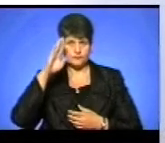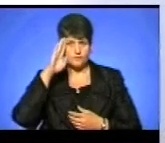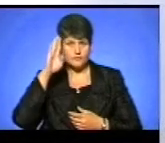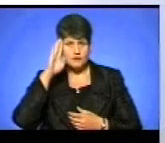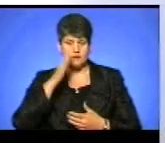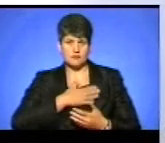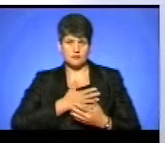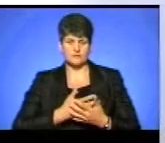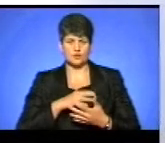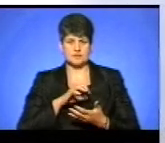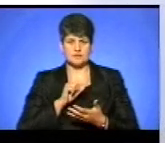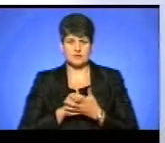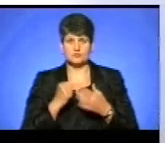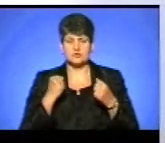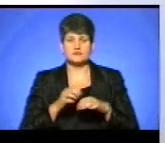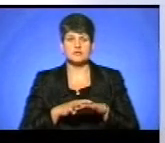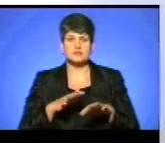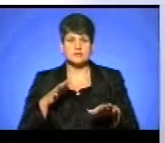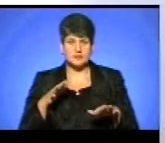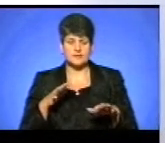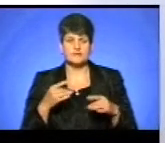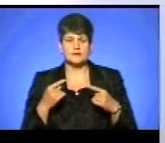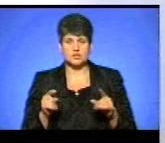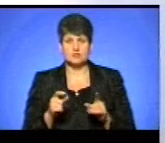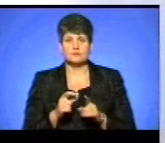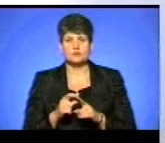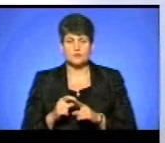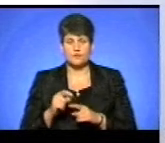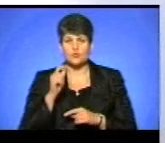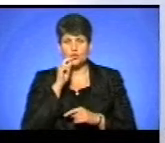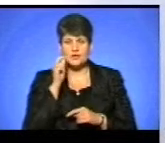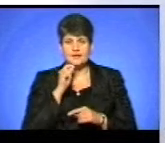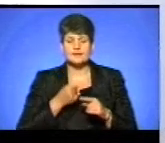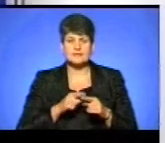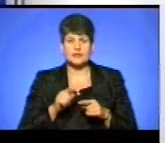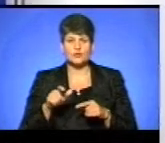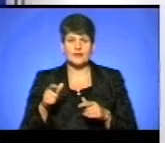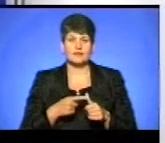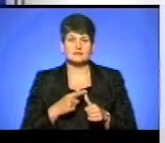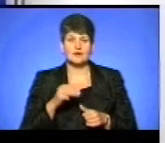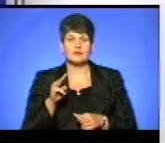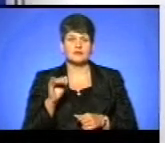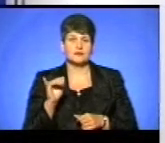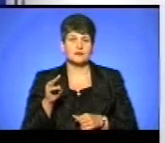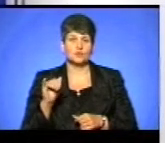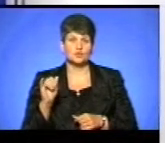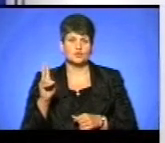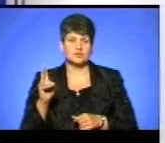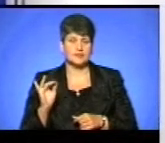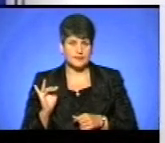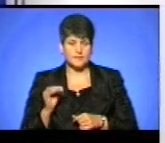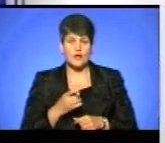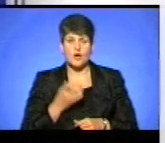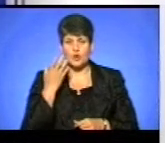займаються в спортзалах. Іншими словами, в Україні таких людей називають тітушками. Коли приватні будівельні